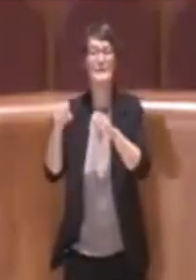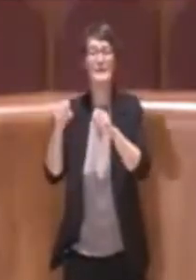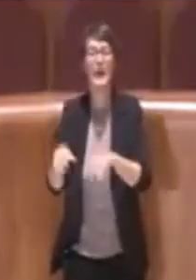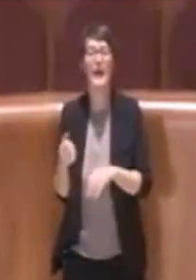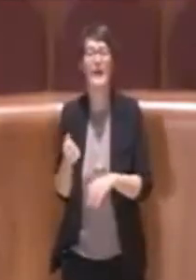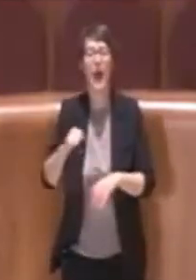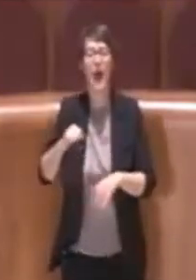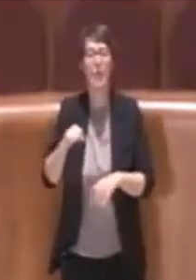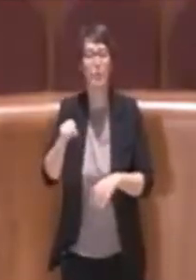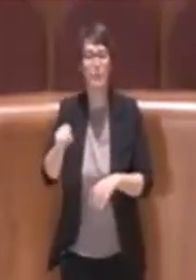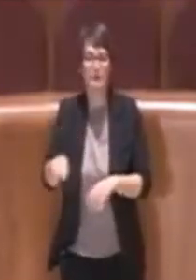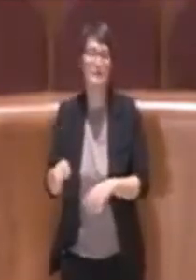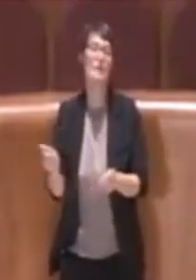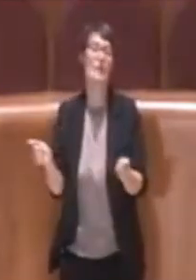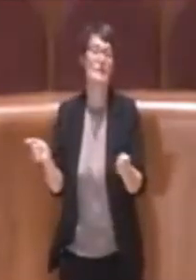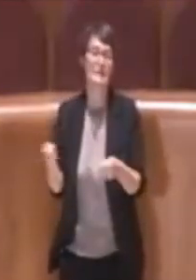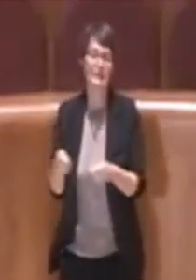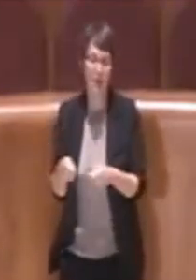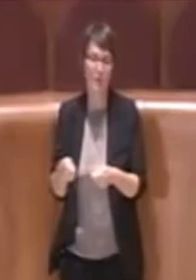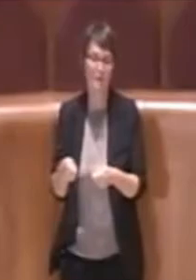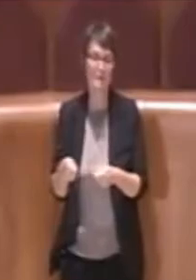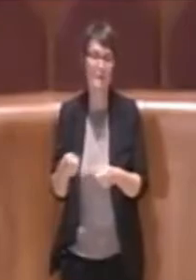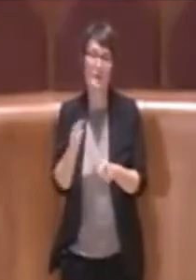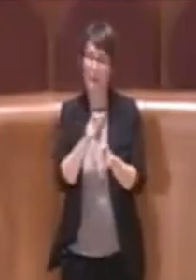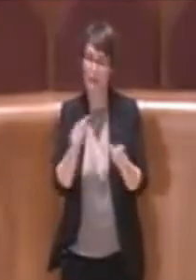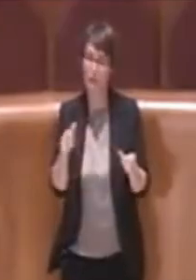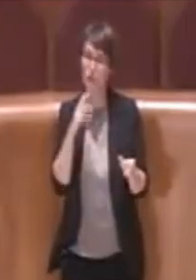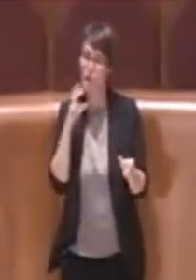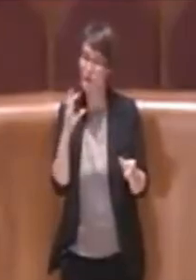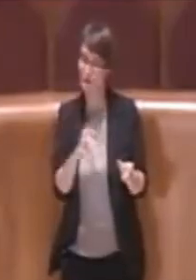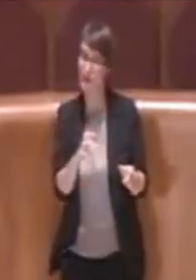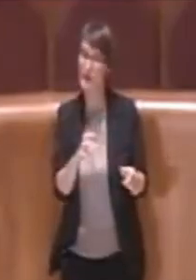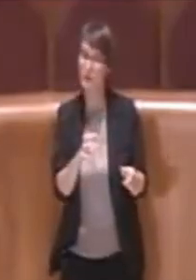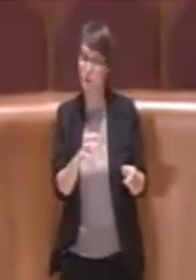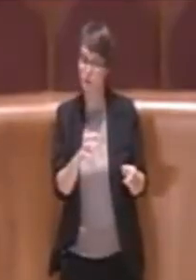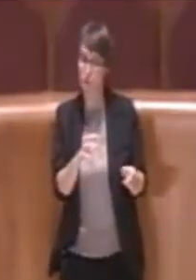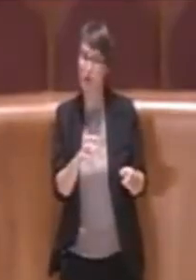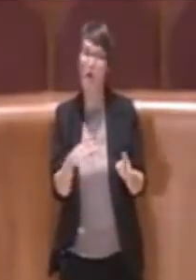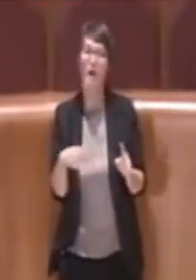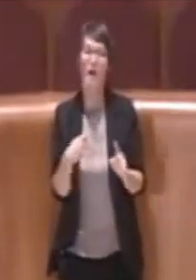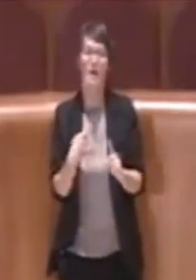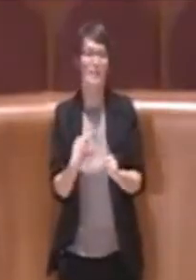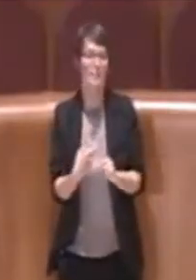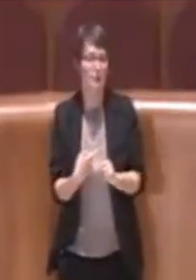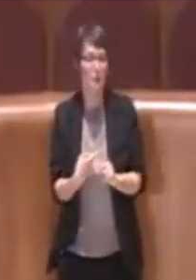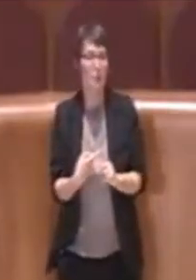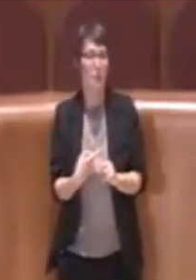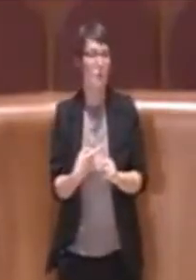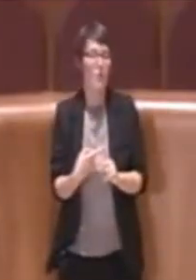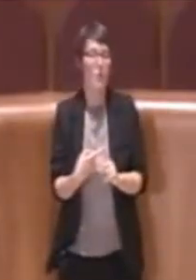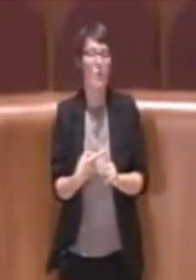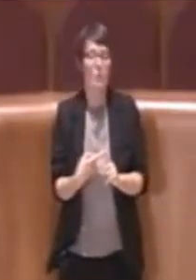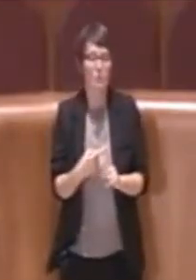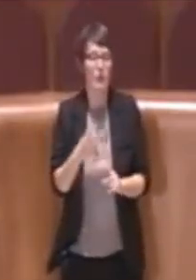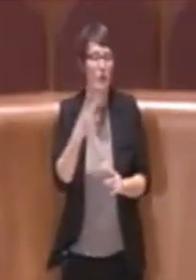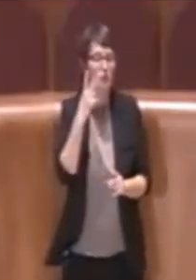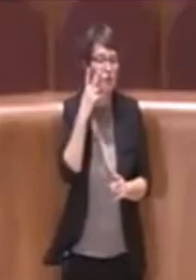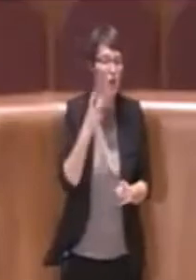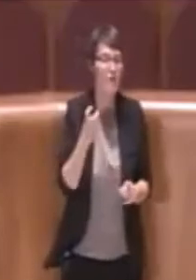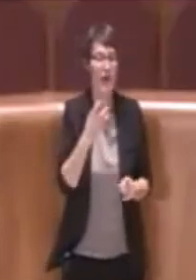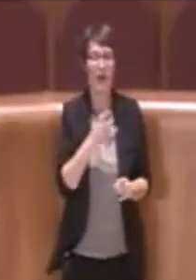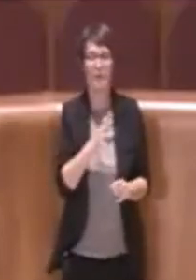sequestrata con persone denunciate, così ne sono state trovate altre di